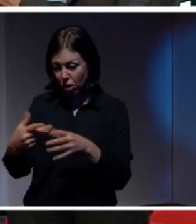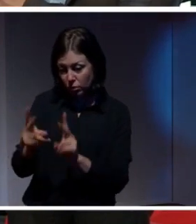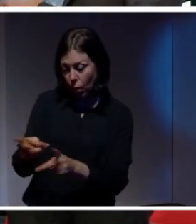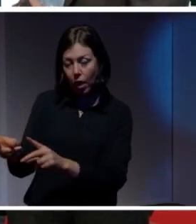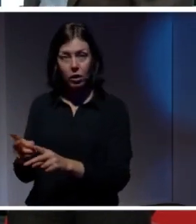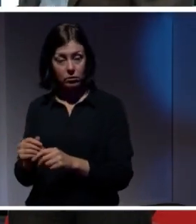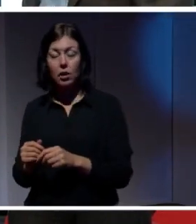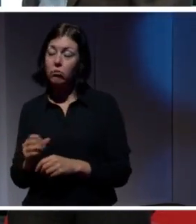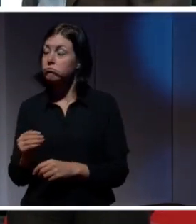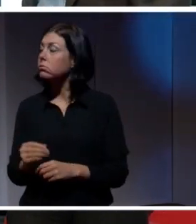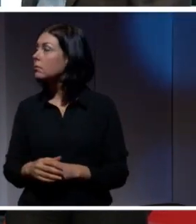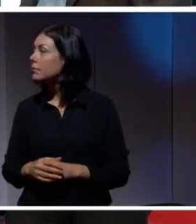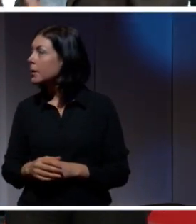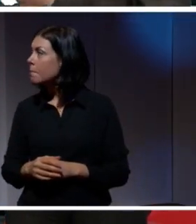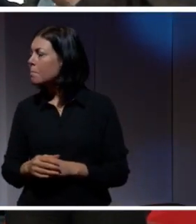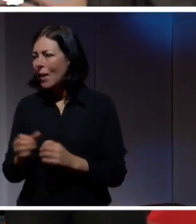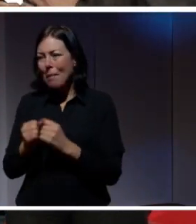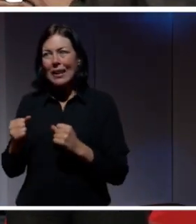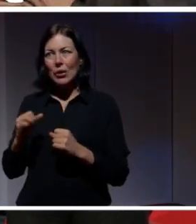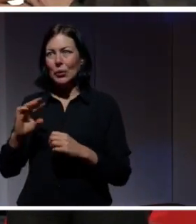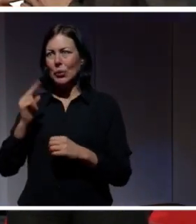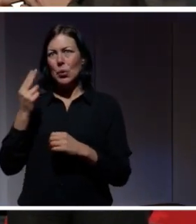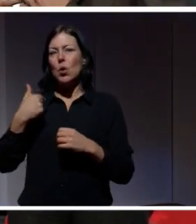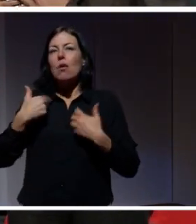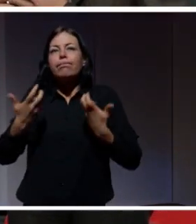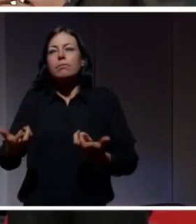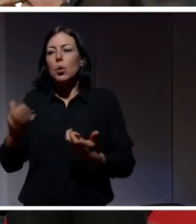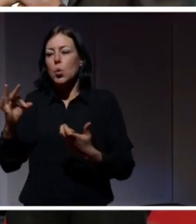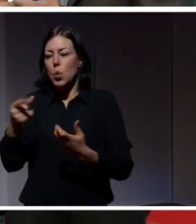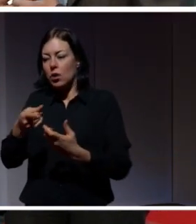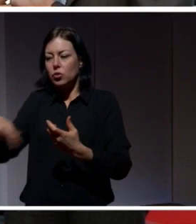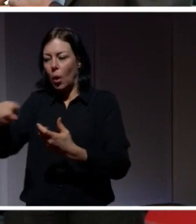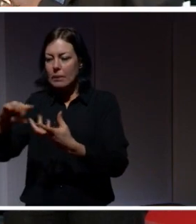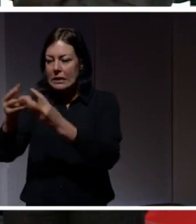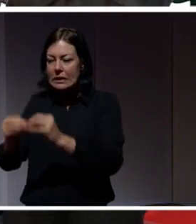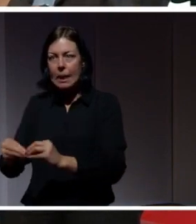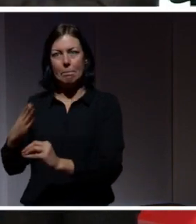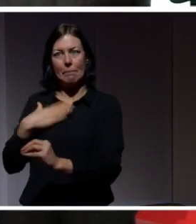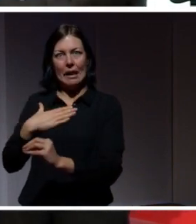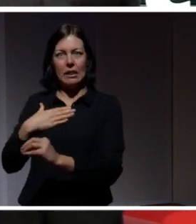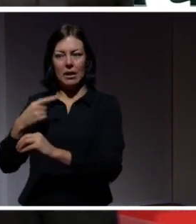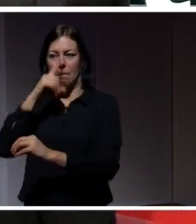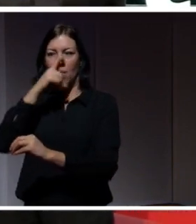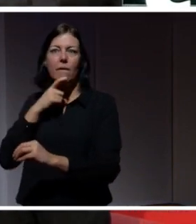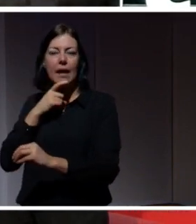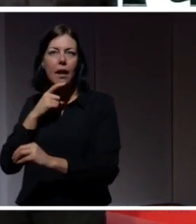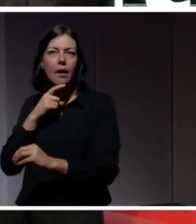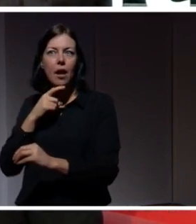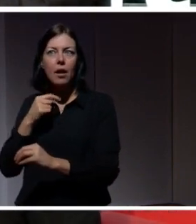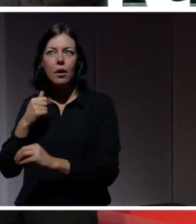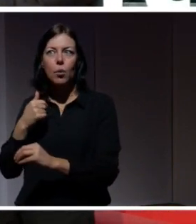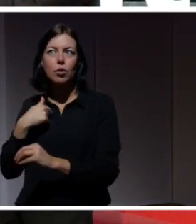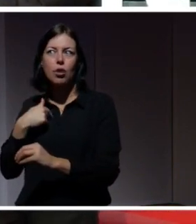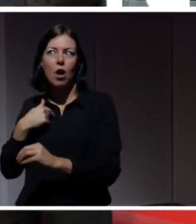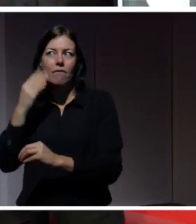den typen av saker. Ja, just nu så har jag inte den vetskapen. Och det är väldigt svårt med den informationen jag har idag att förstå. Vilka